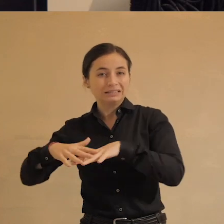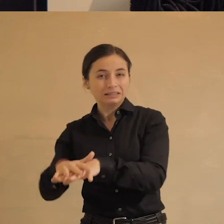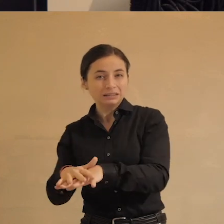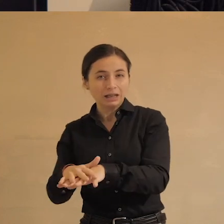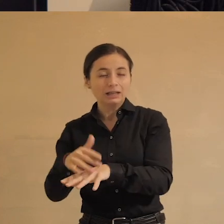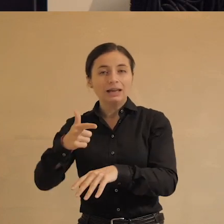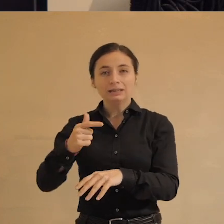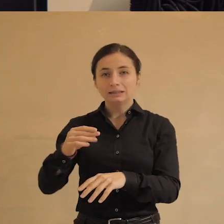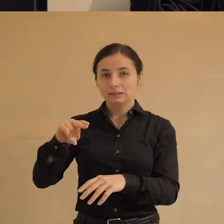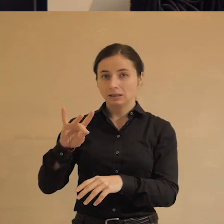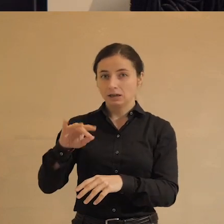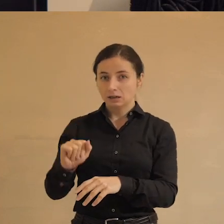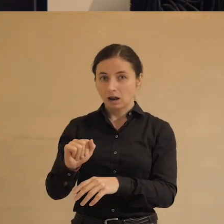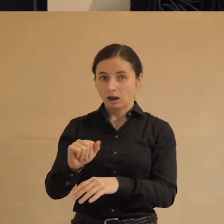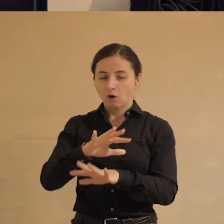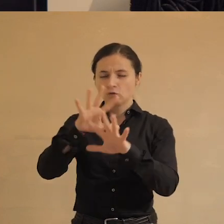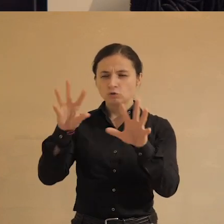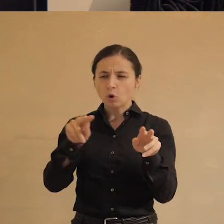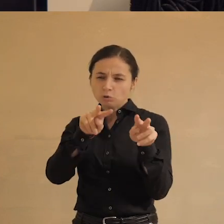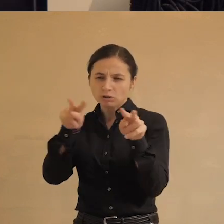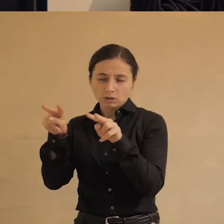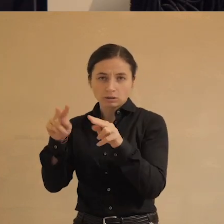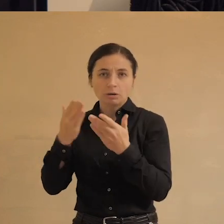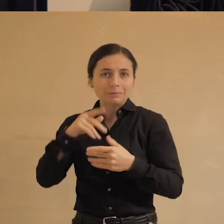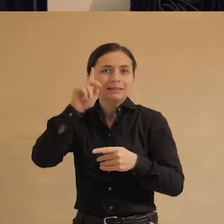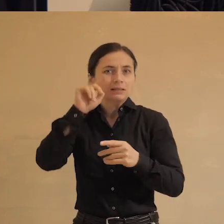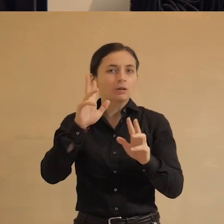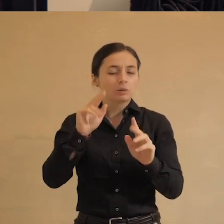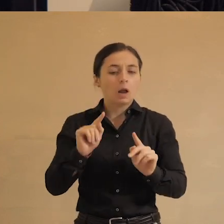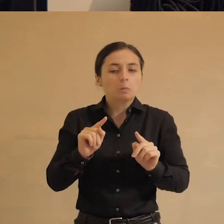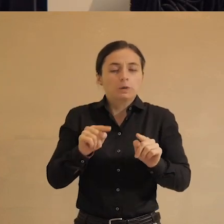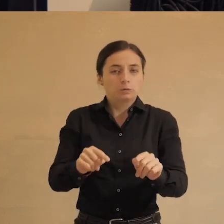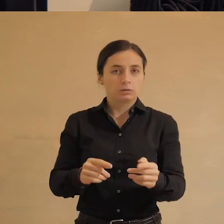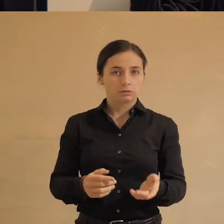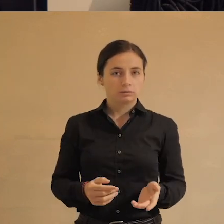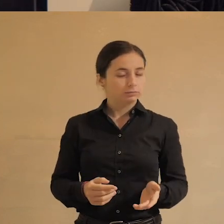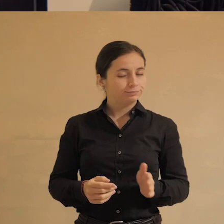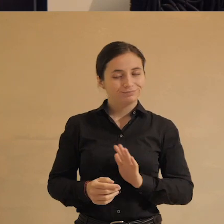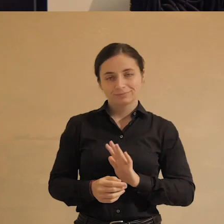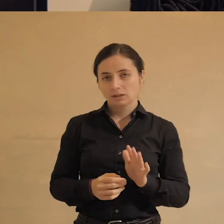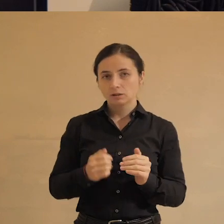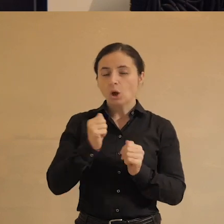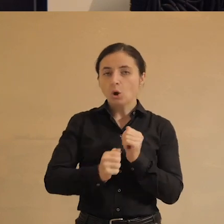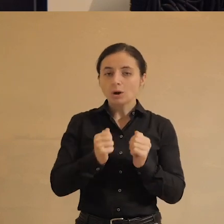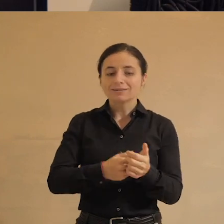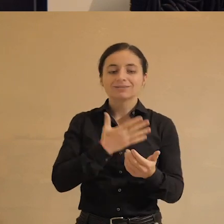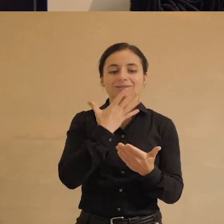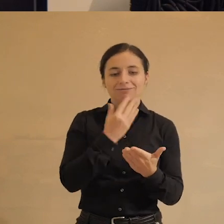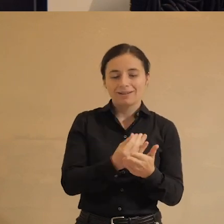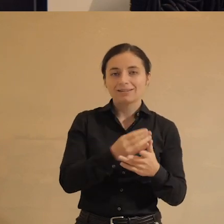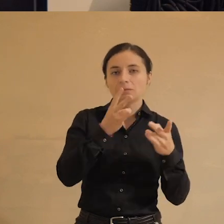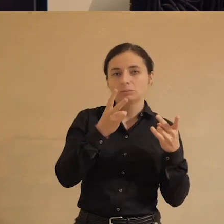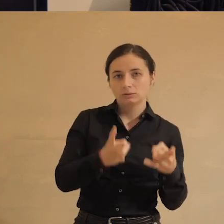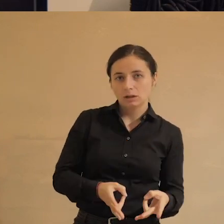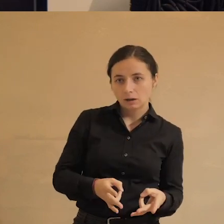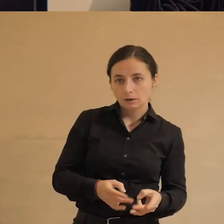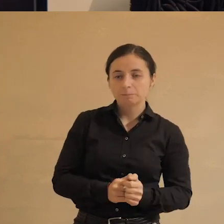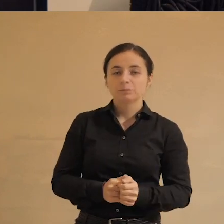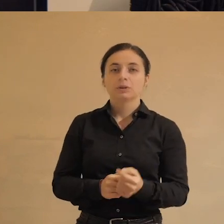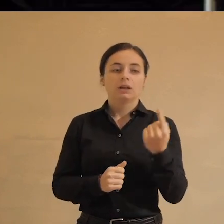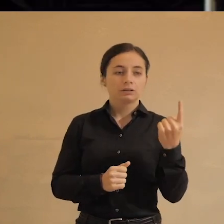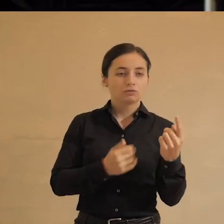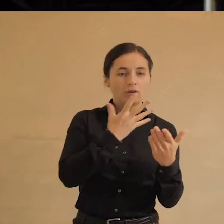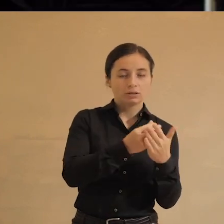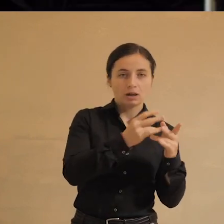гидру всеобщей слежки. Вот мы знаем, как нужно с этим поступать. У каждого своя беда, у первого мира своя, у второго